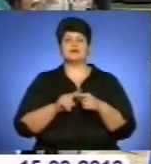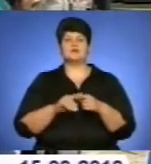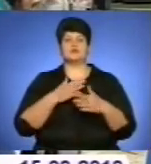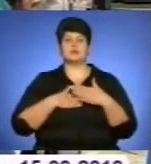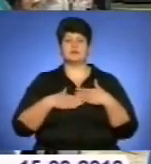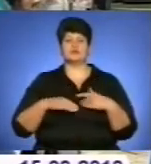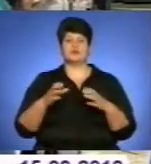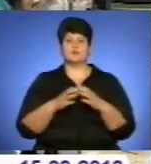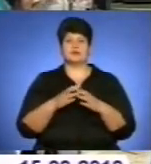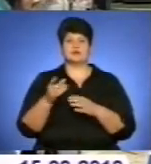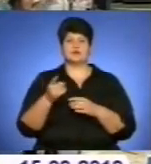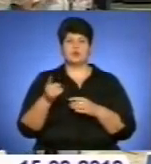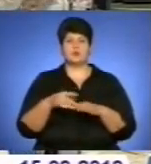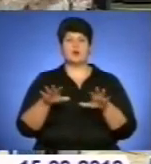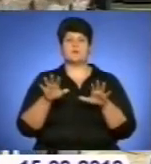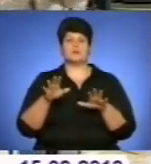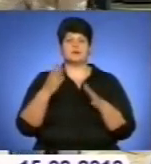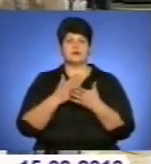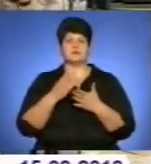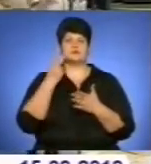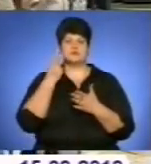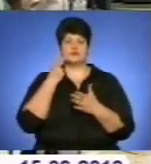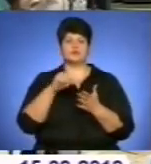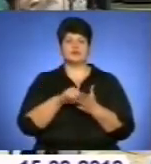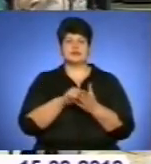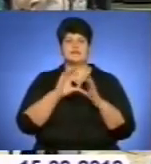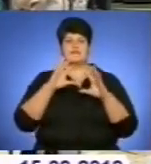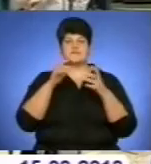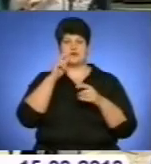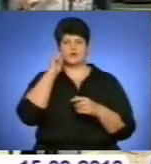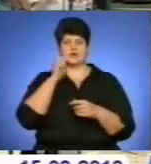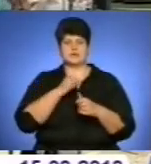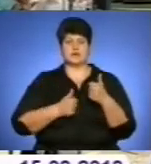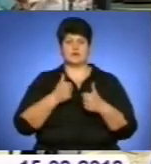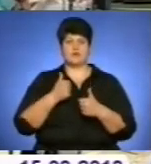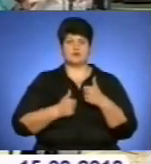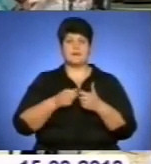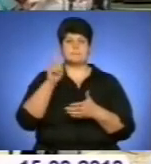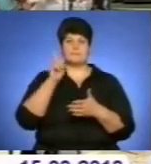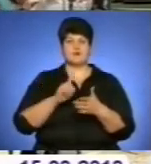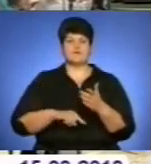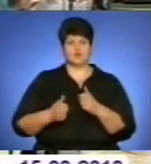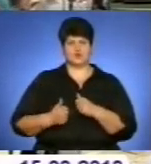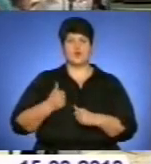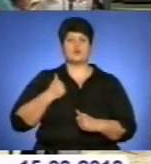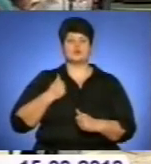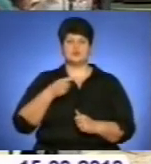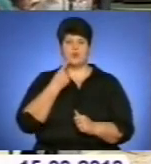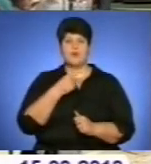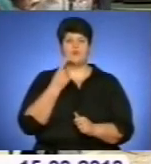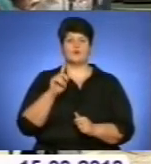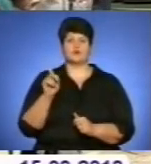для них. І з метою професійної підготовки, навчання. Щороку ми проводимо такі заклади.